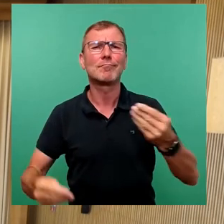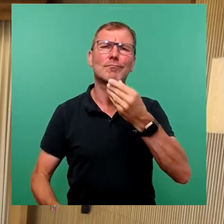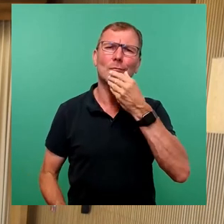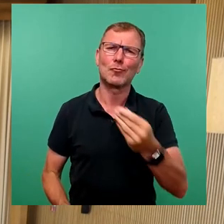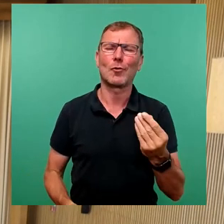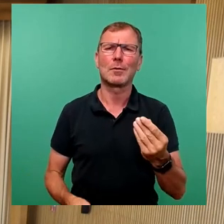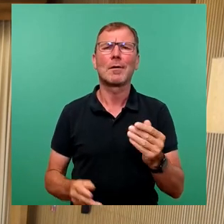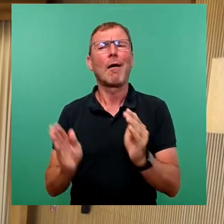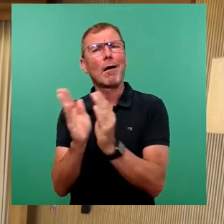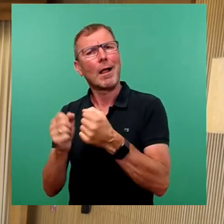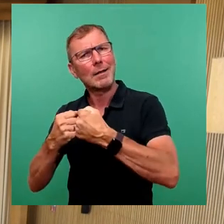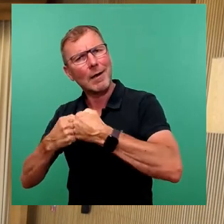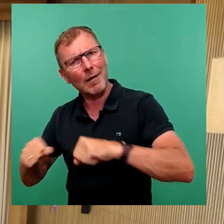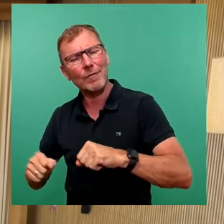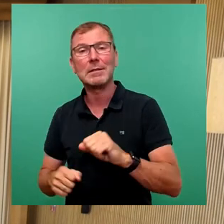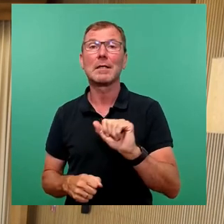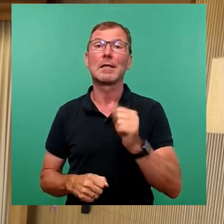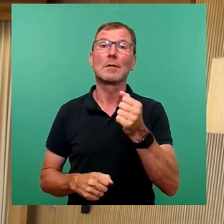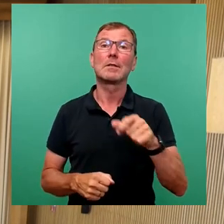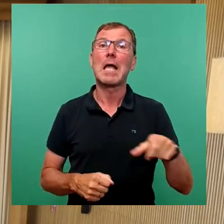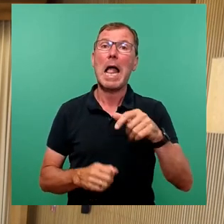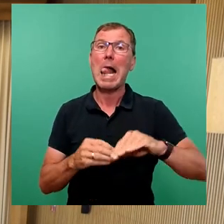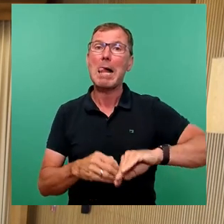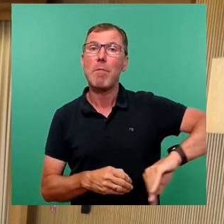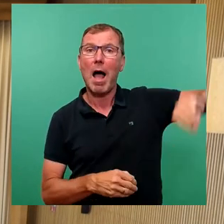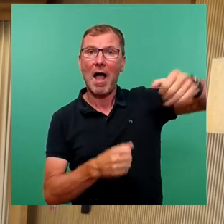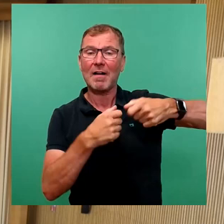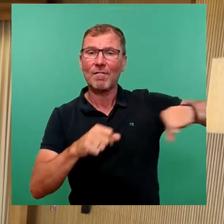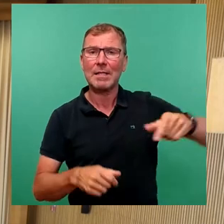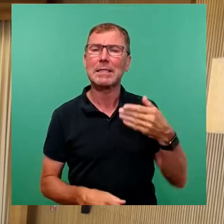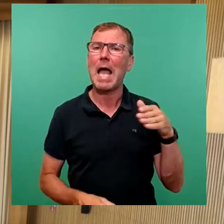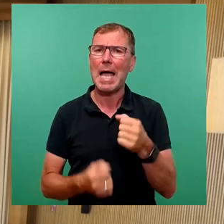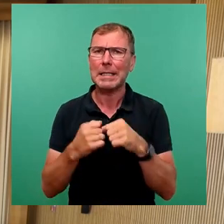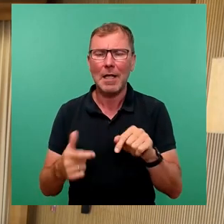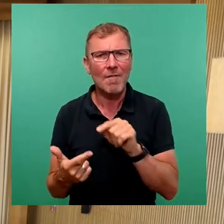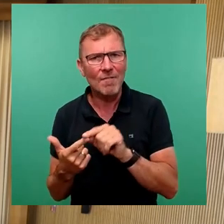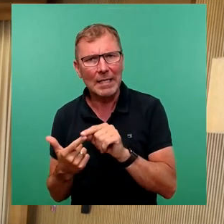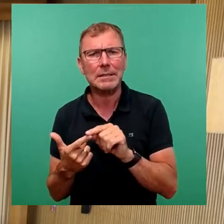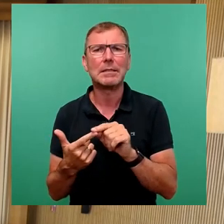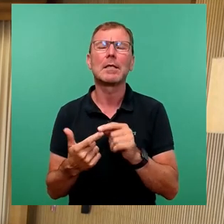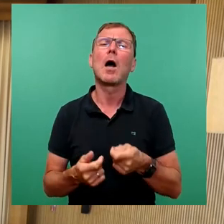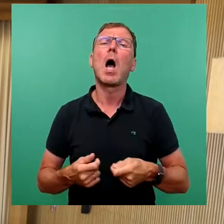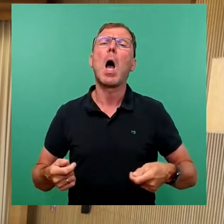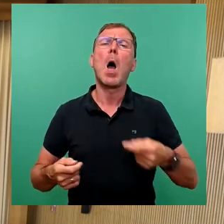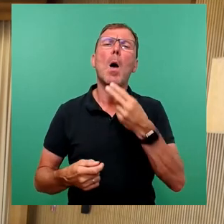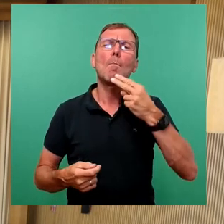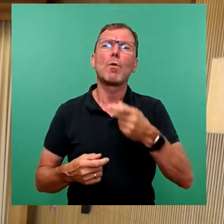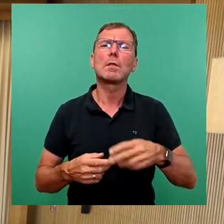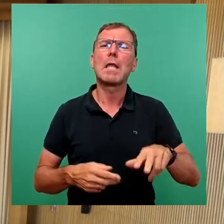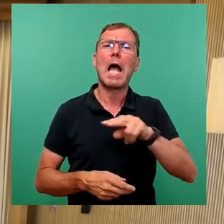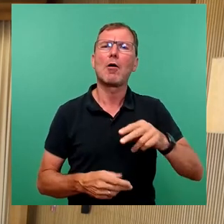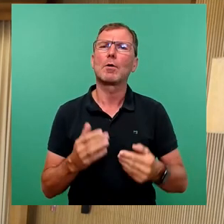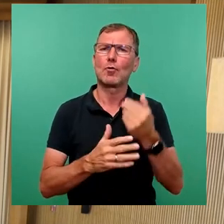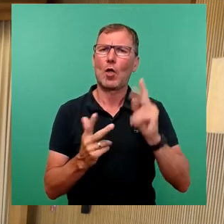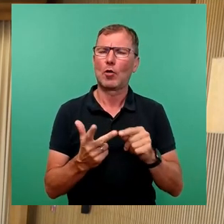Festen erfreuen sich vor allem das Elbhangfest, das Hechtfest und die Bunderepublik Neustadt großer Beliebtheit.